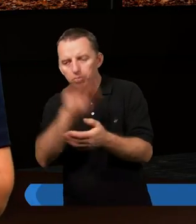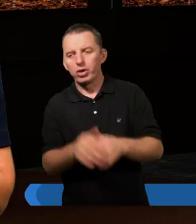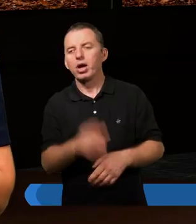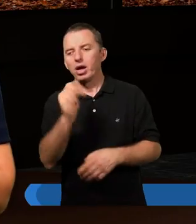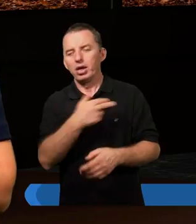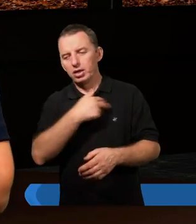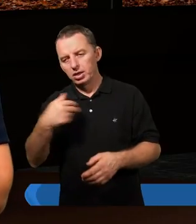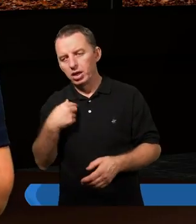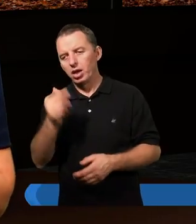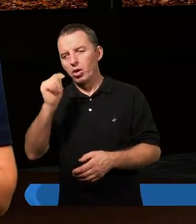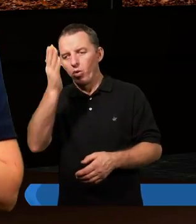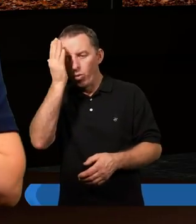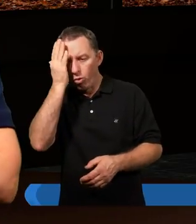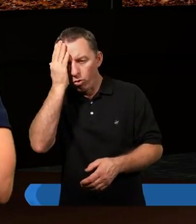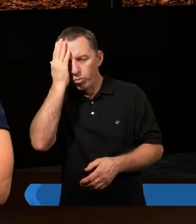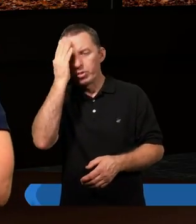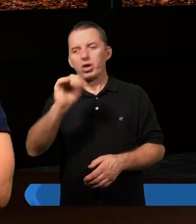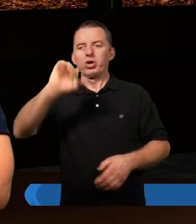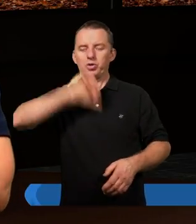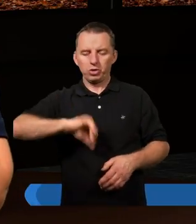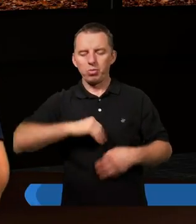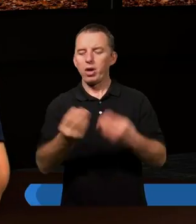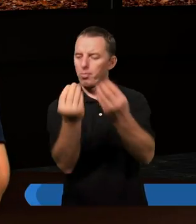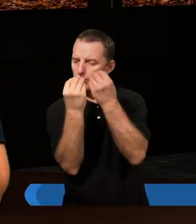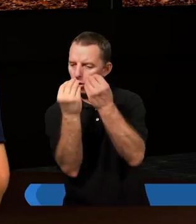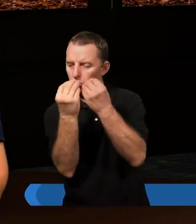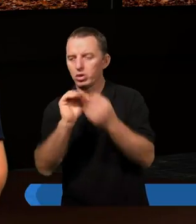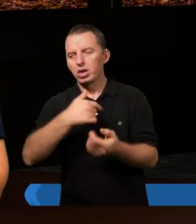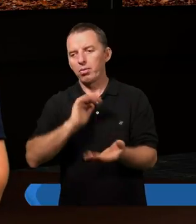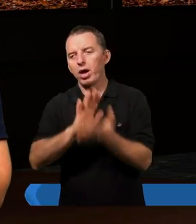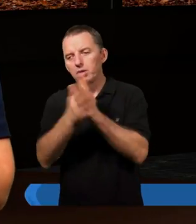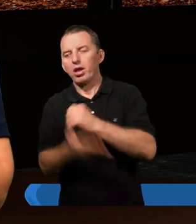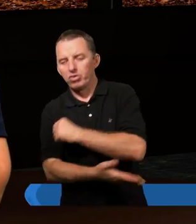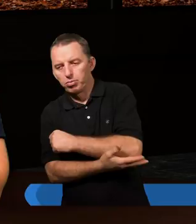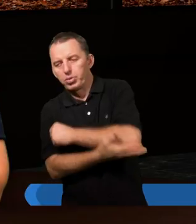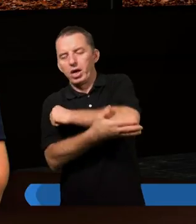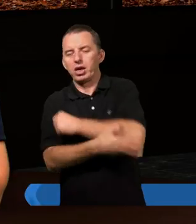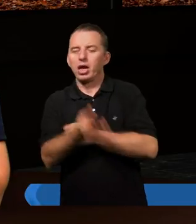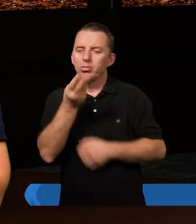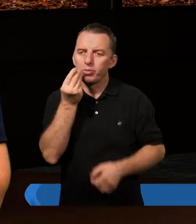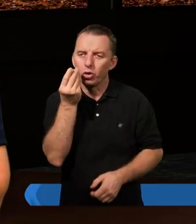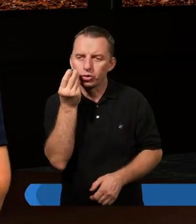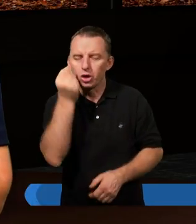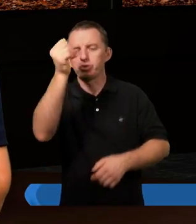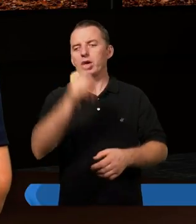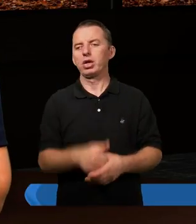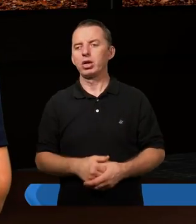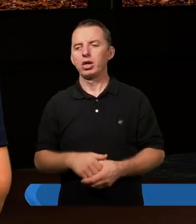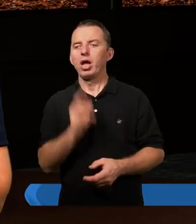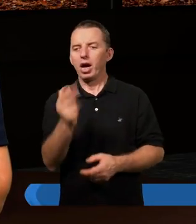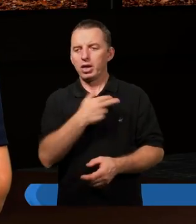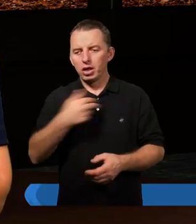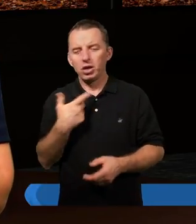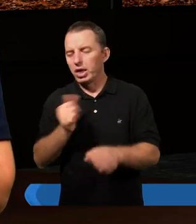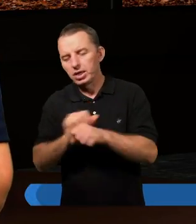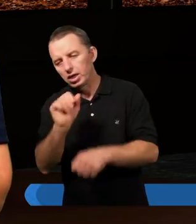samo każdy z nas umie z siebie pouczać, co ja akurat rozumiem, wspierać, pocieszać. Każdy z nas, to